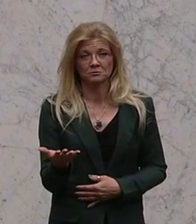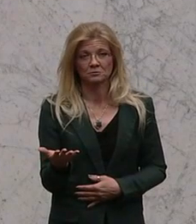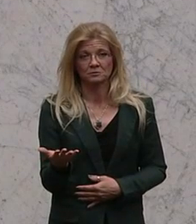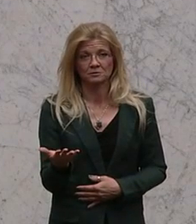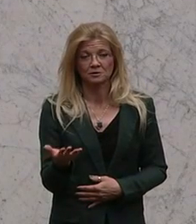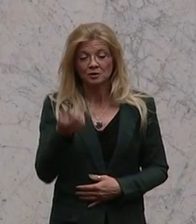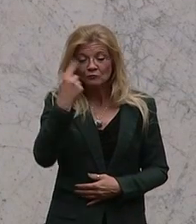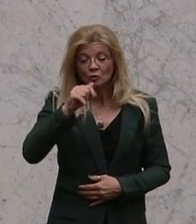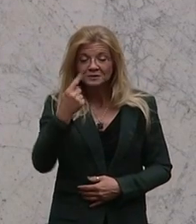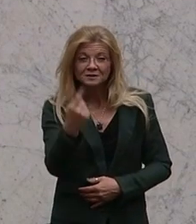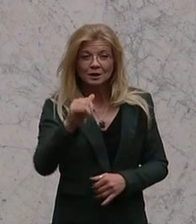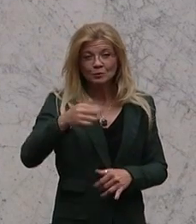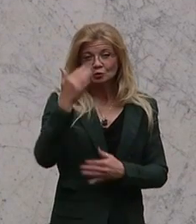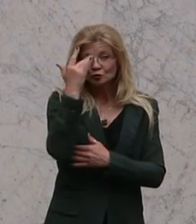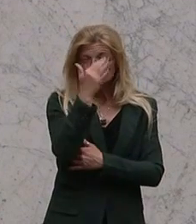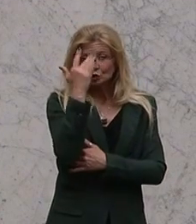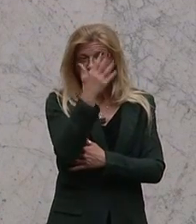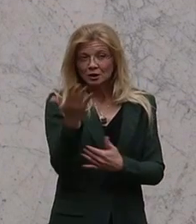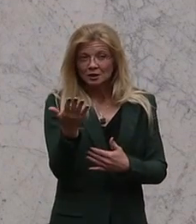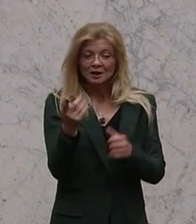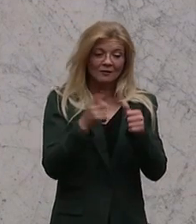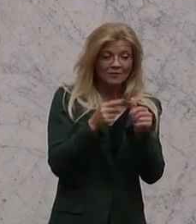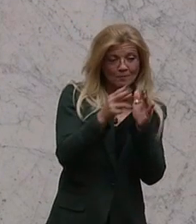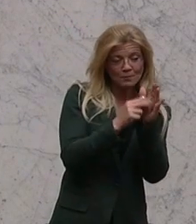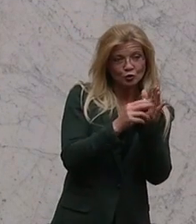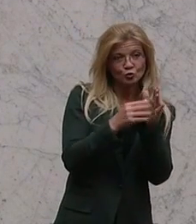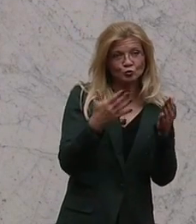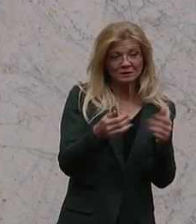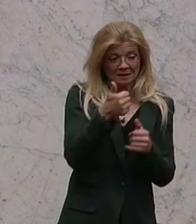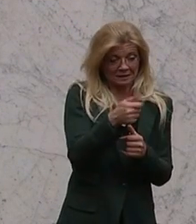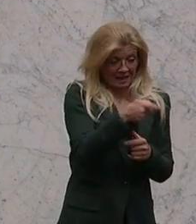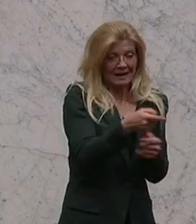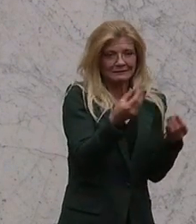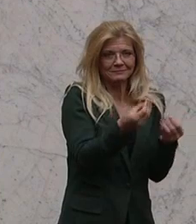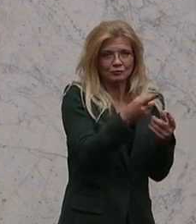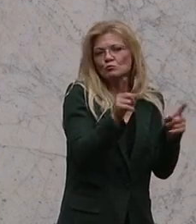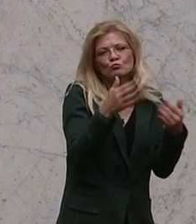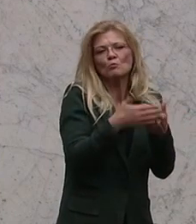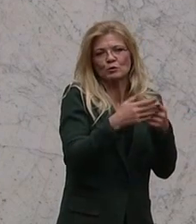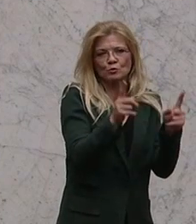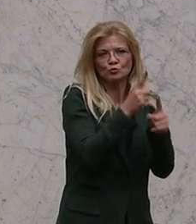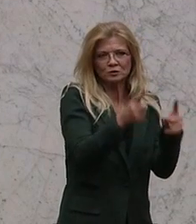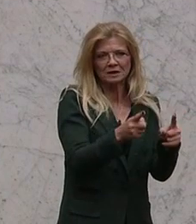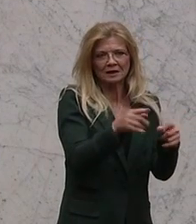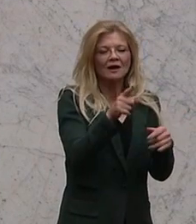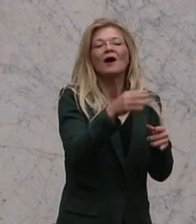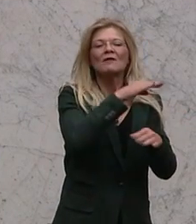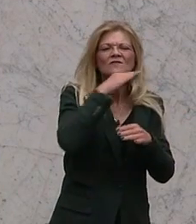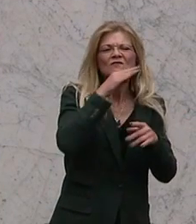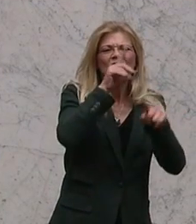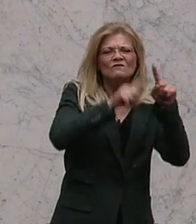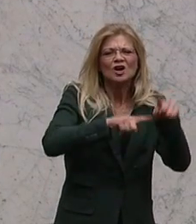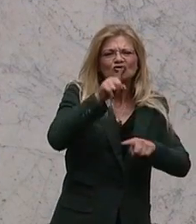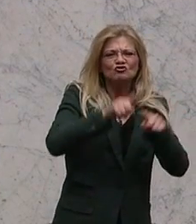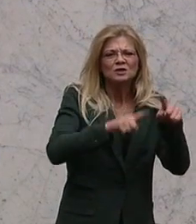vorstellen, dass zum Beispiel bei Nutzung von einem Werk oft sehr viele unterschiedliche Urhebersachen betroffen